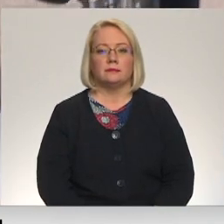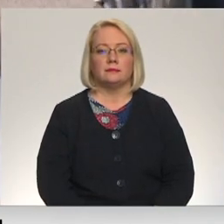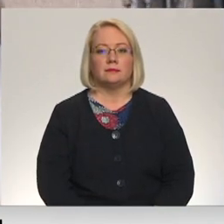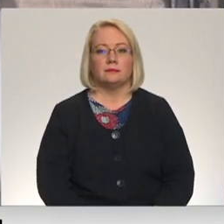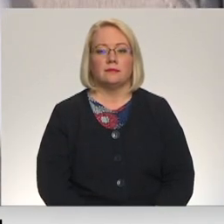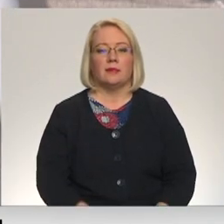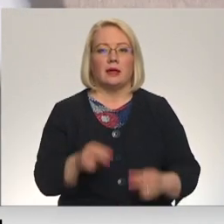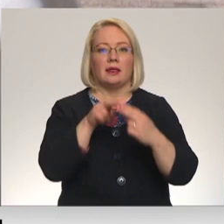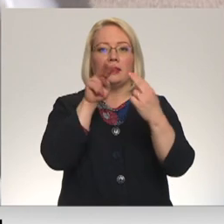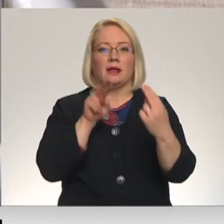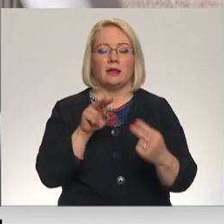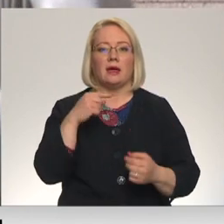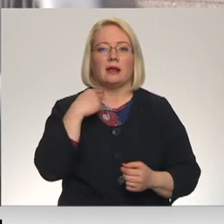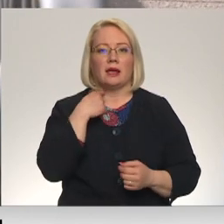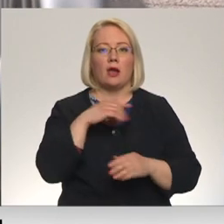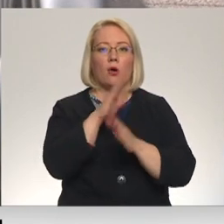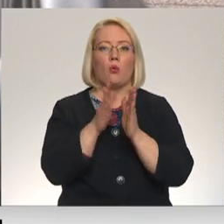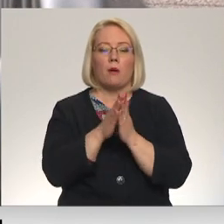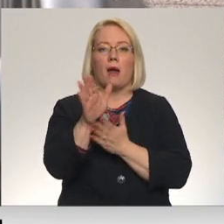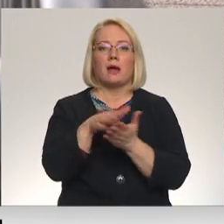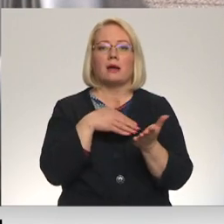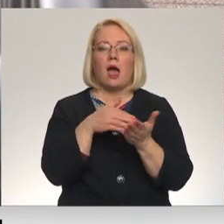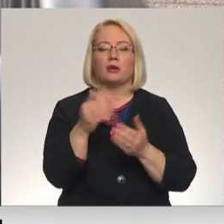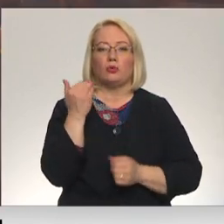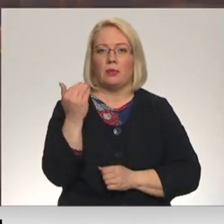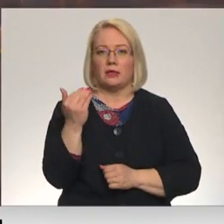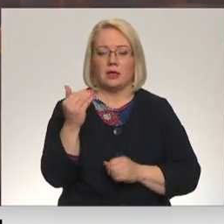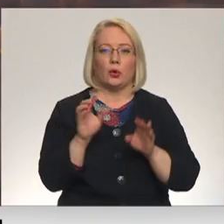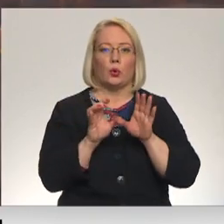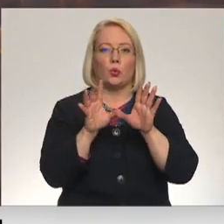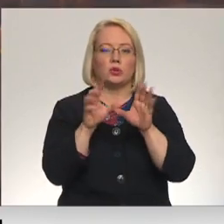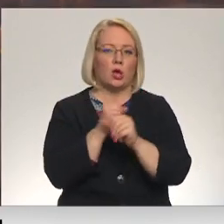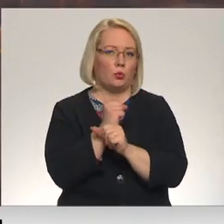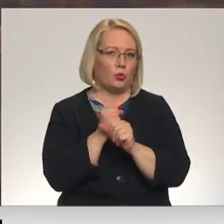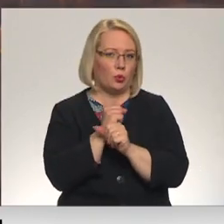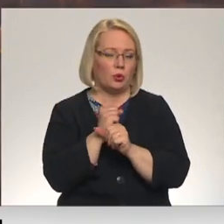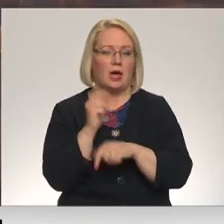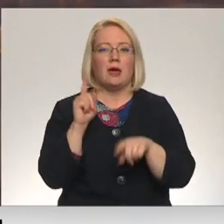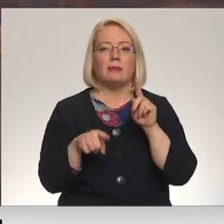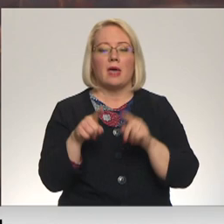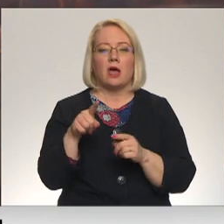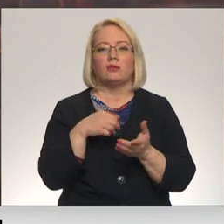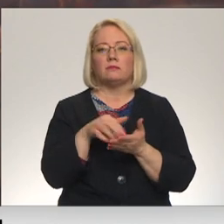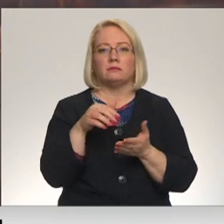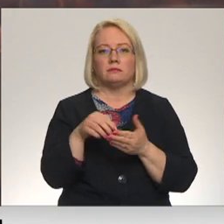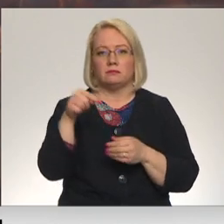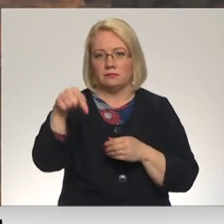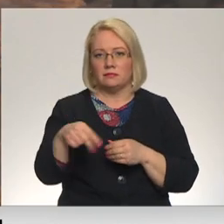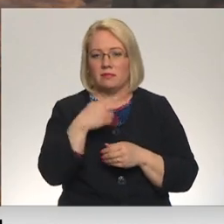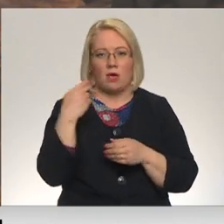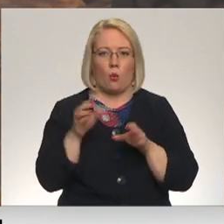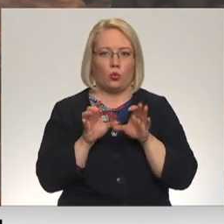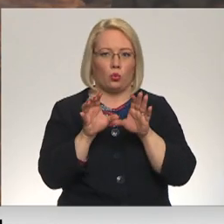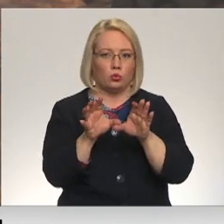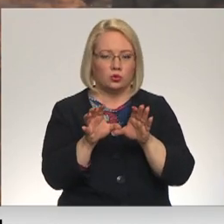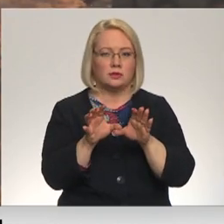Tiltiem Rīgā ir kopīga krāsu identitāte – rūsaini brūni. Dažiem ejot pāri zem kājām pat vairs nav rūsas.